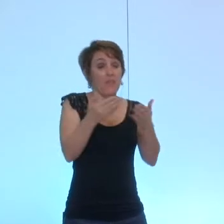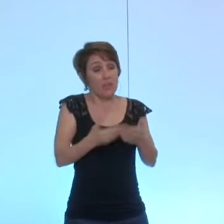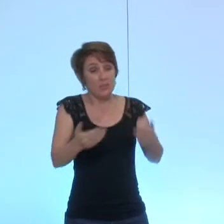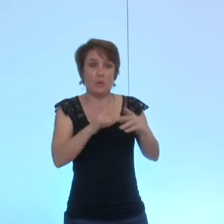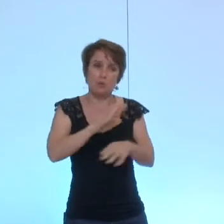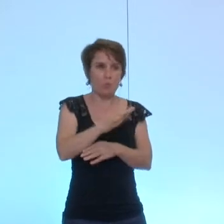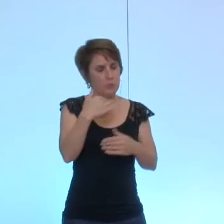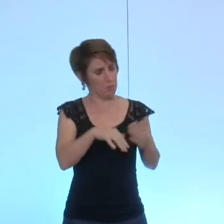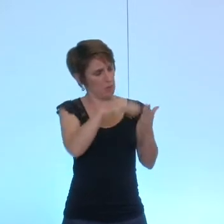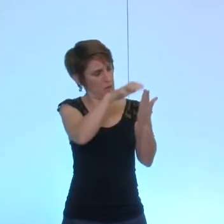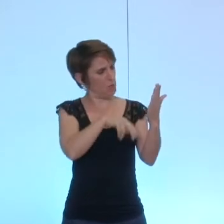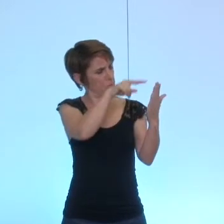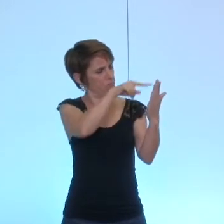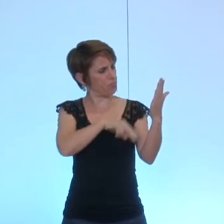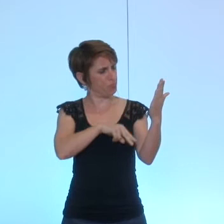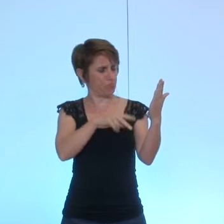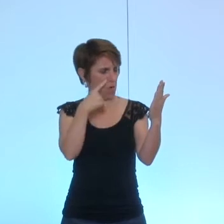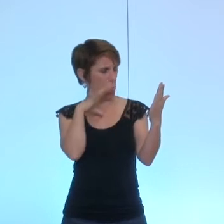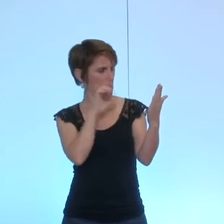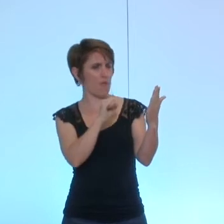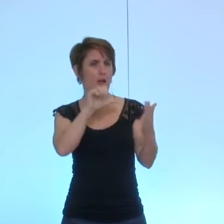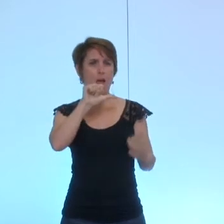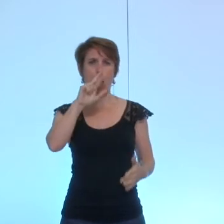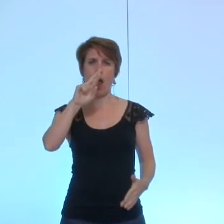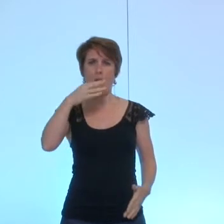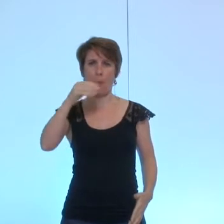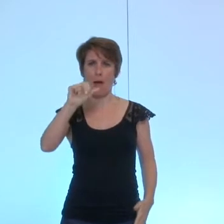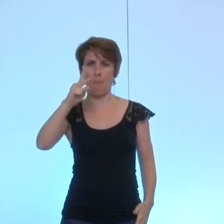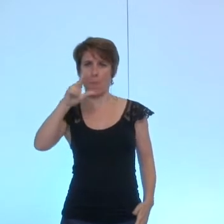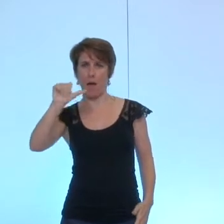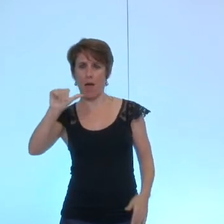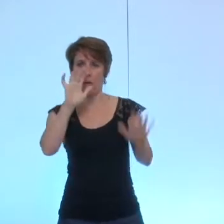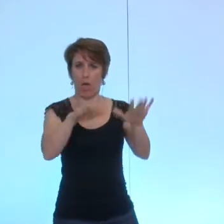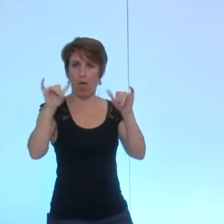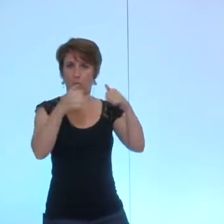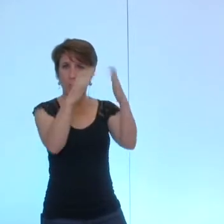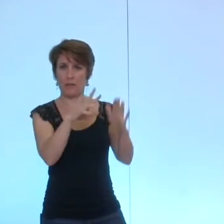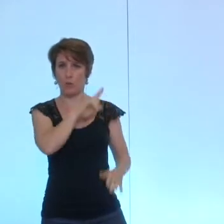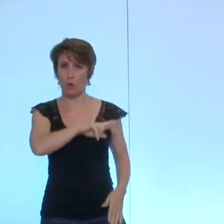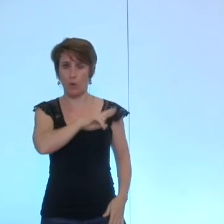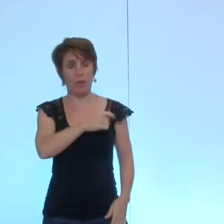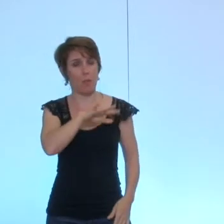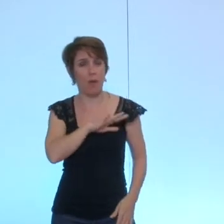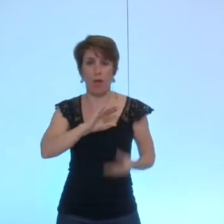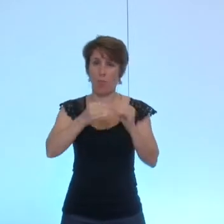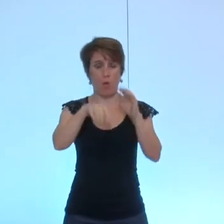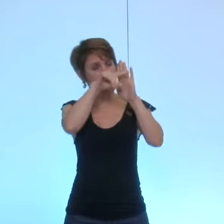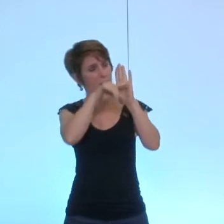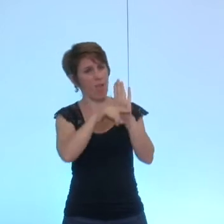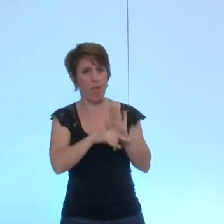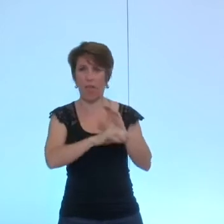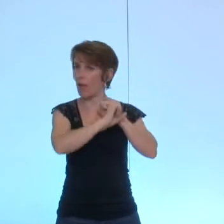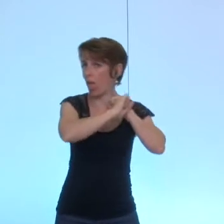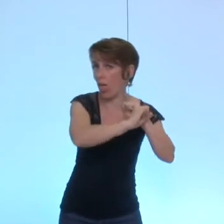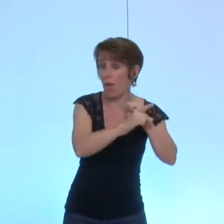constate que l'ARMAPA se désengage de l'EHPAD aux motifs de contraintes réglementaires nouvelles ou plus contraignantes et puis